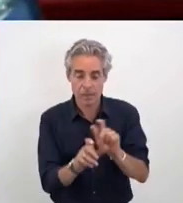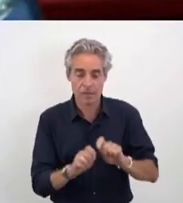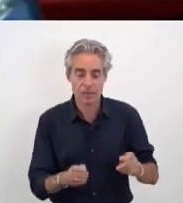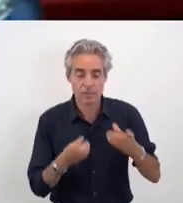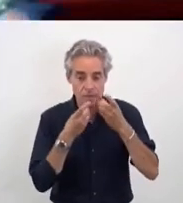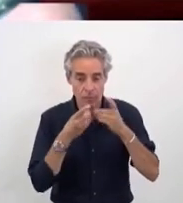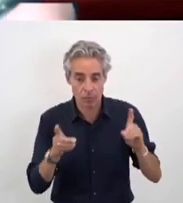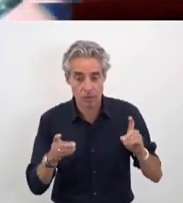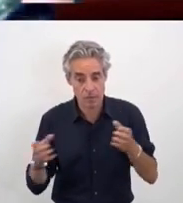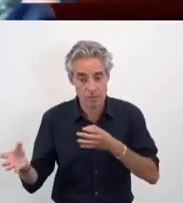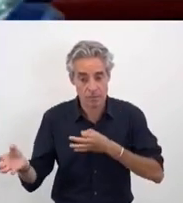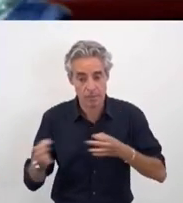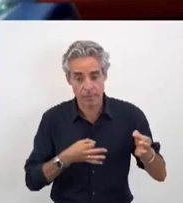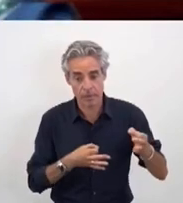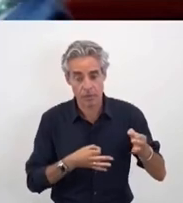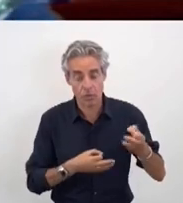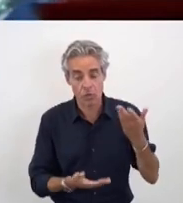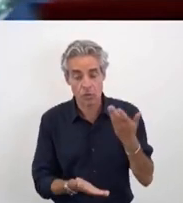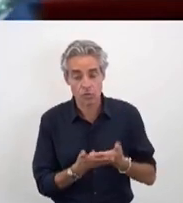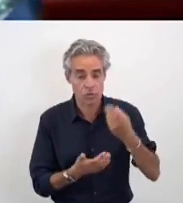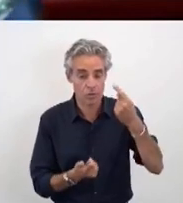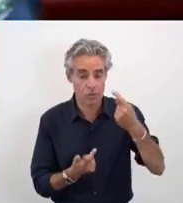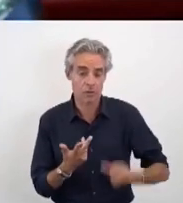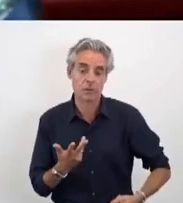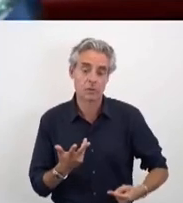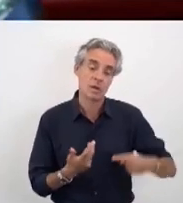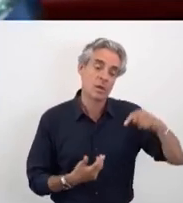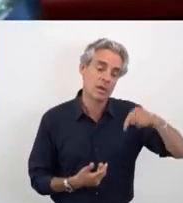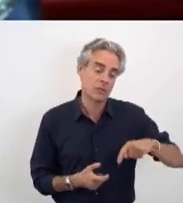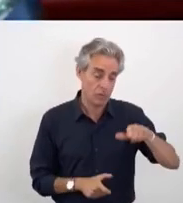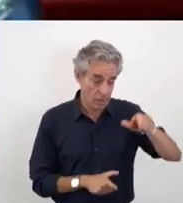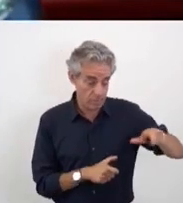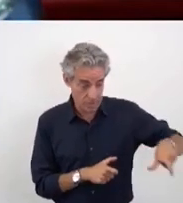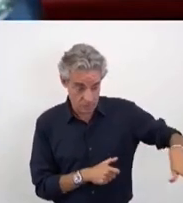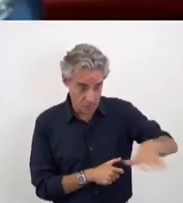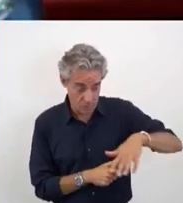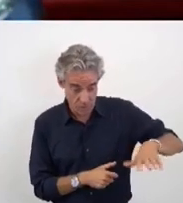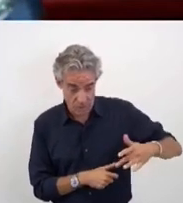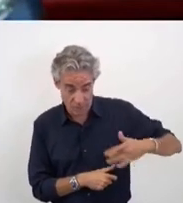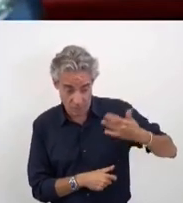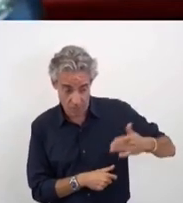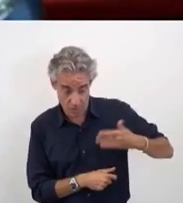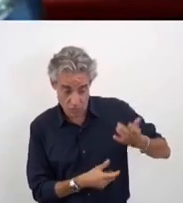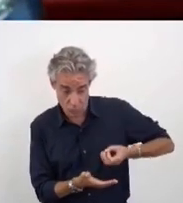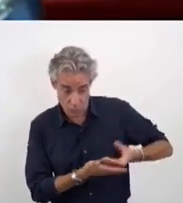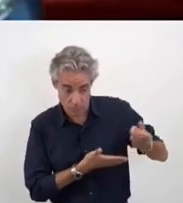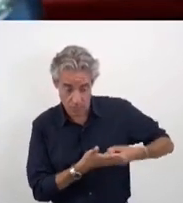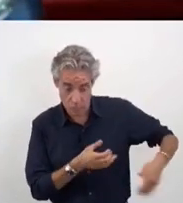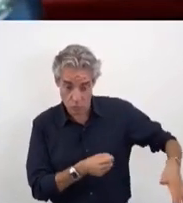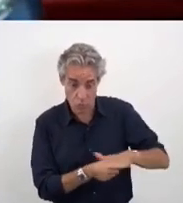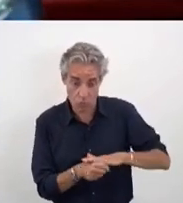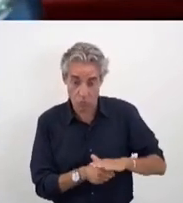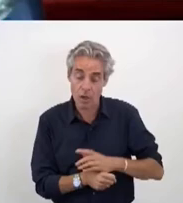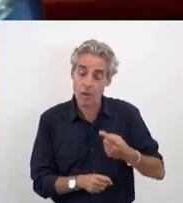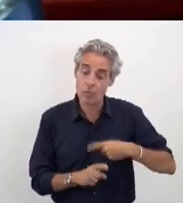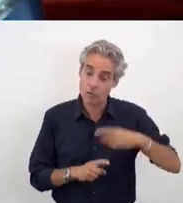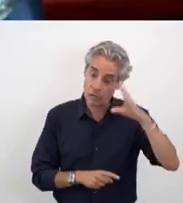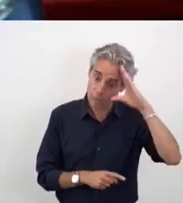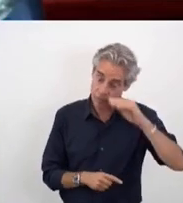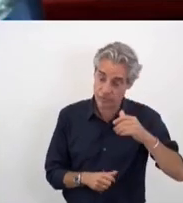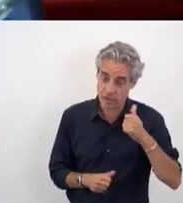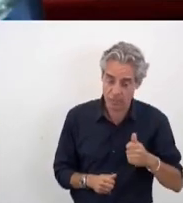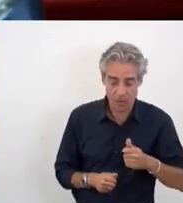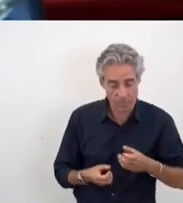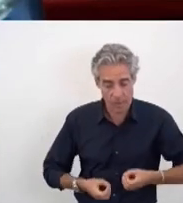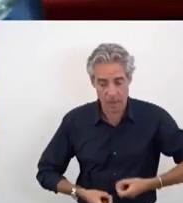démocratie permanente. Sur ces questions, il faut que les gens puissent avoir des éléments de compréhension et de débat et que nos professionnels puissent